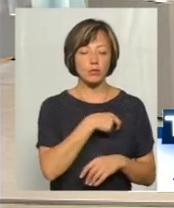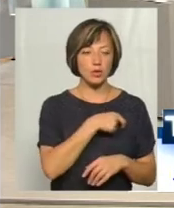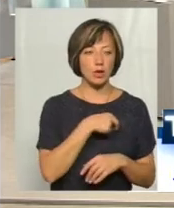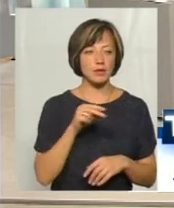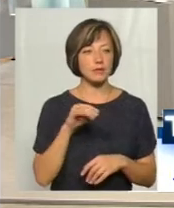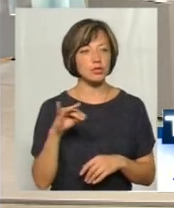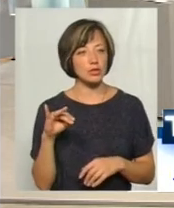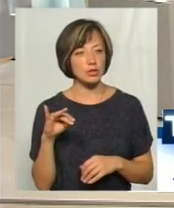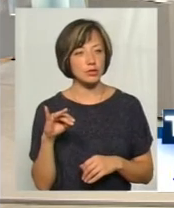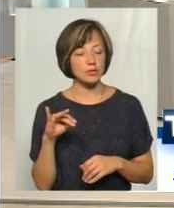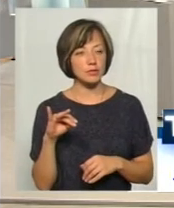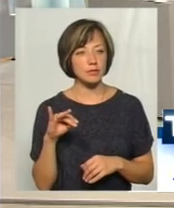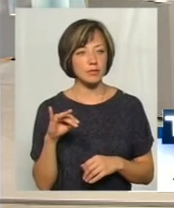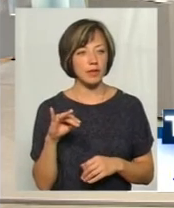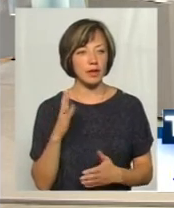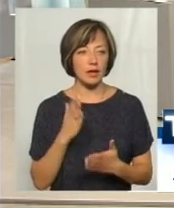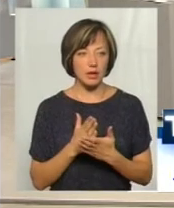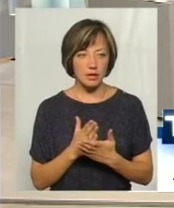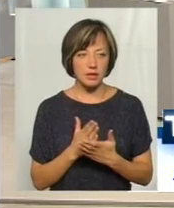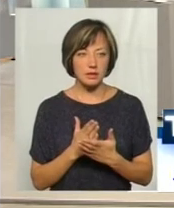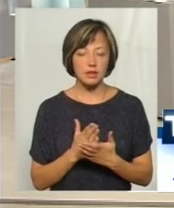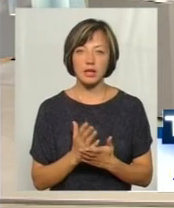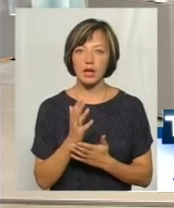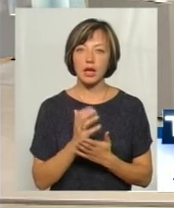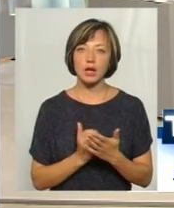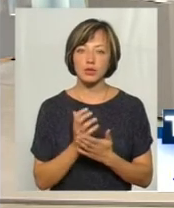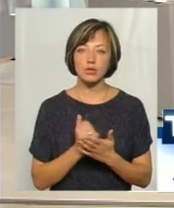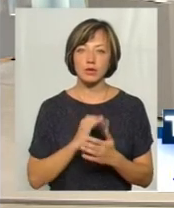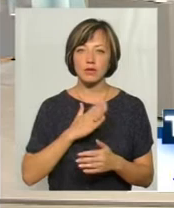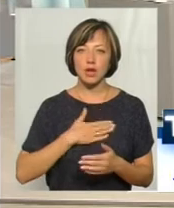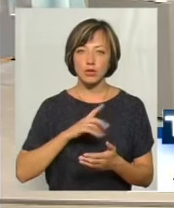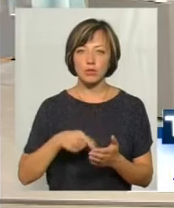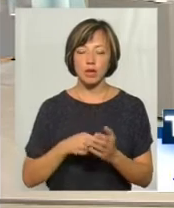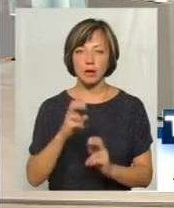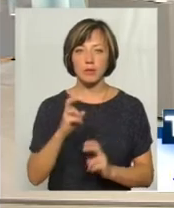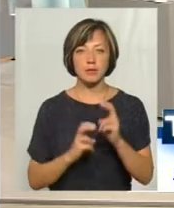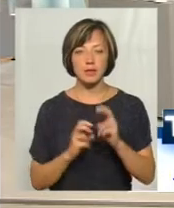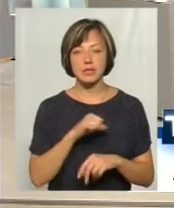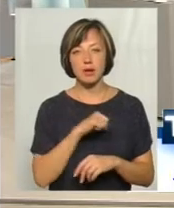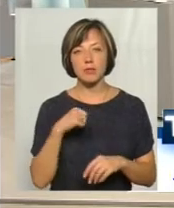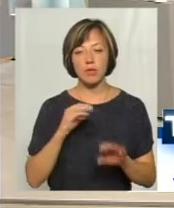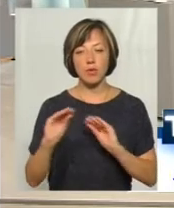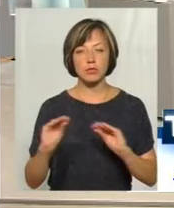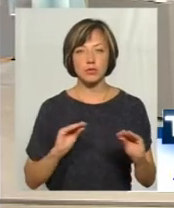чи є ресурси в наших комунальних підприємствах самотужки обладнати цими